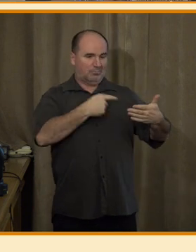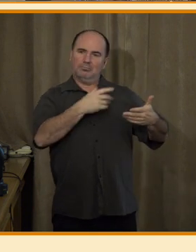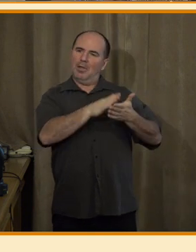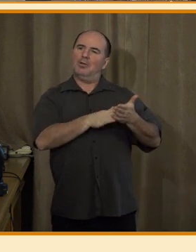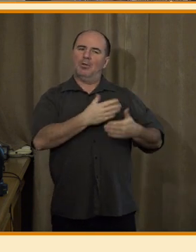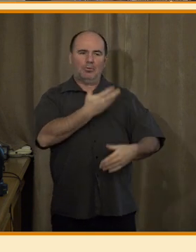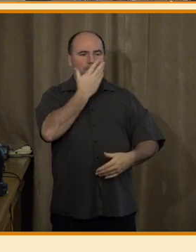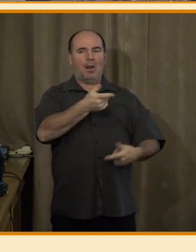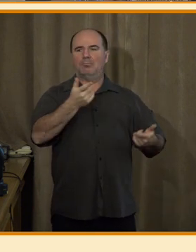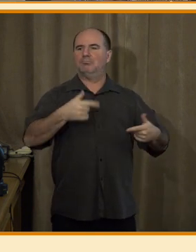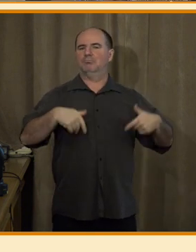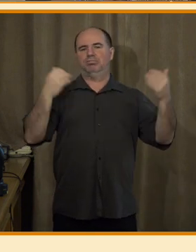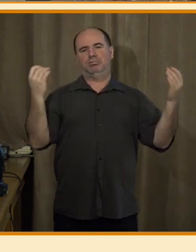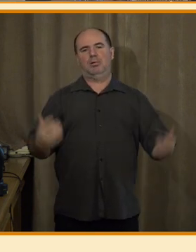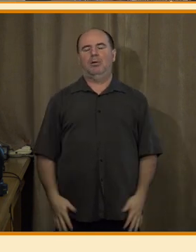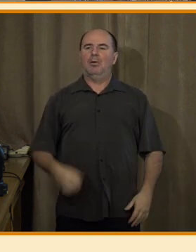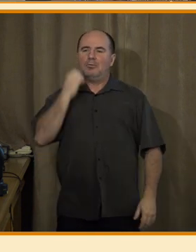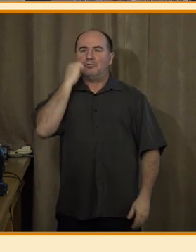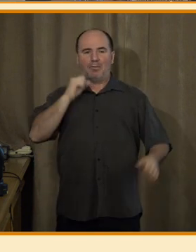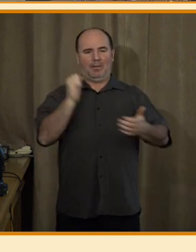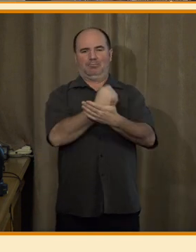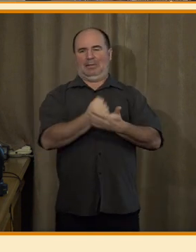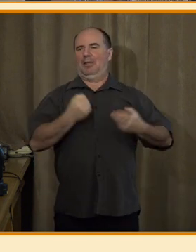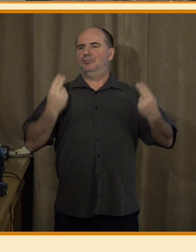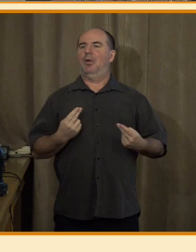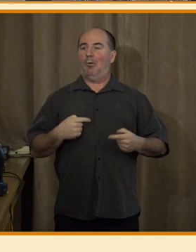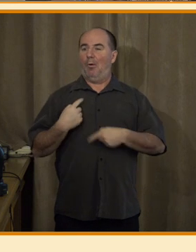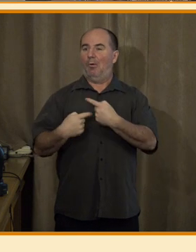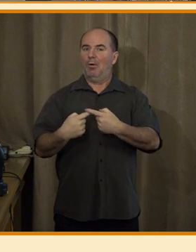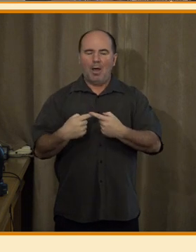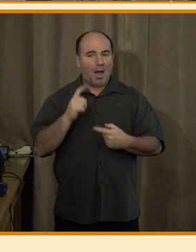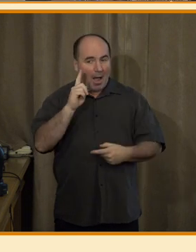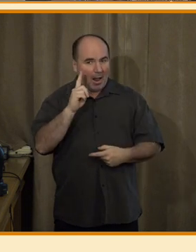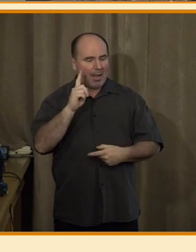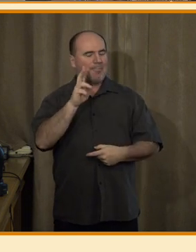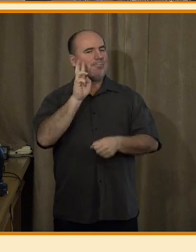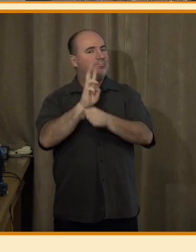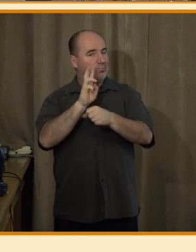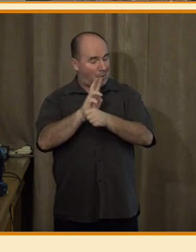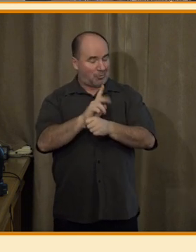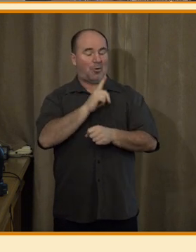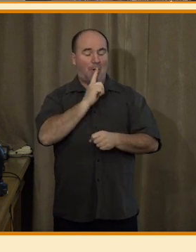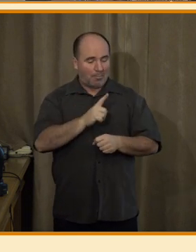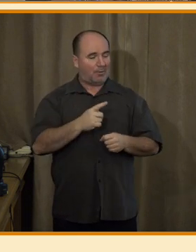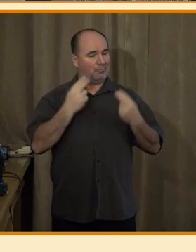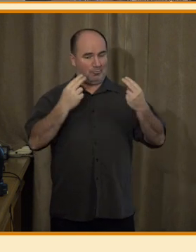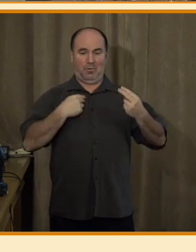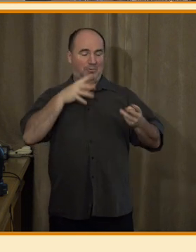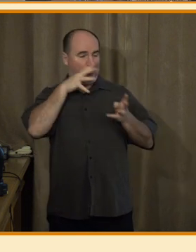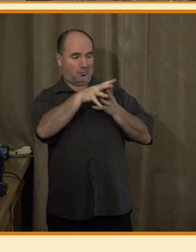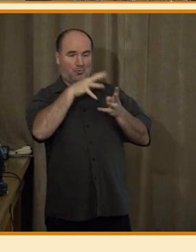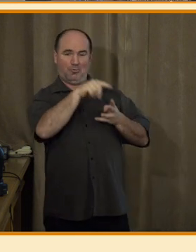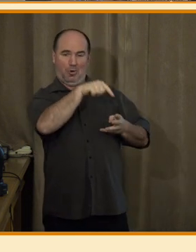tady nebudeme potřeba, ale on se stal pravý opak. Naopak je potřeba, si myslím, ještě více dbát na to, abychom